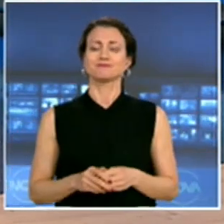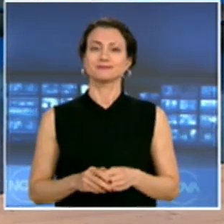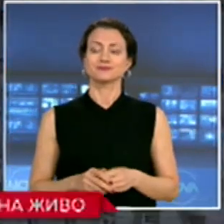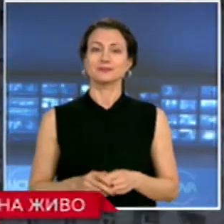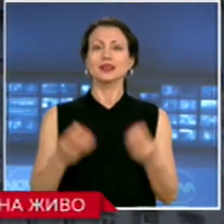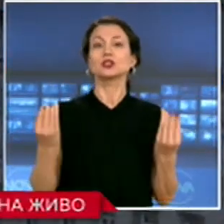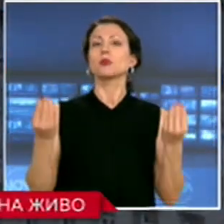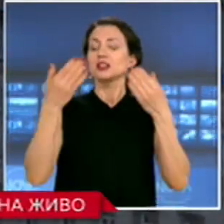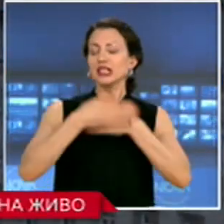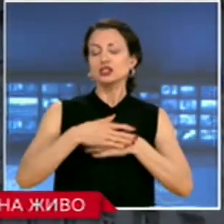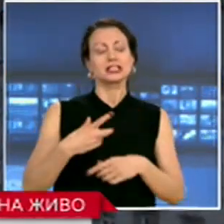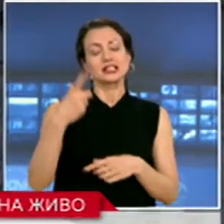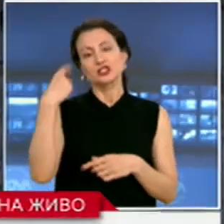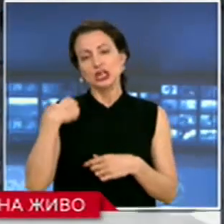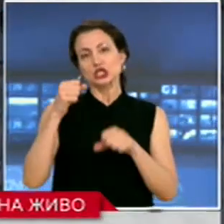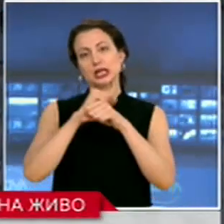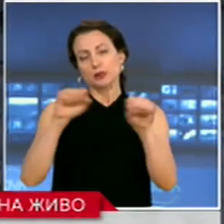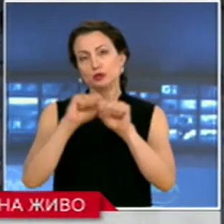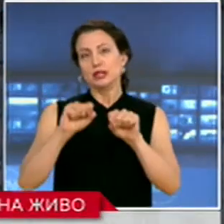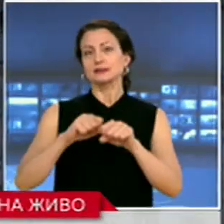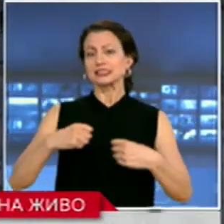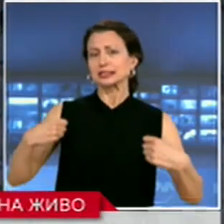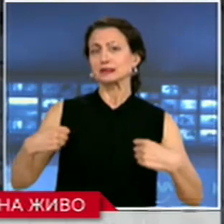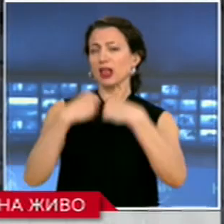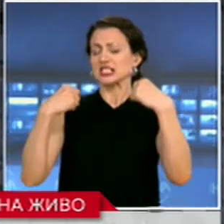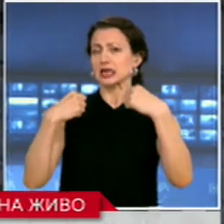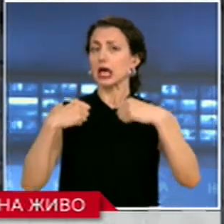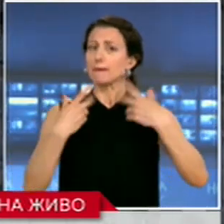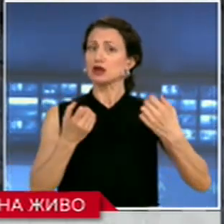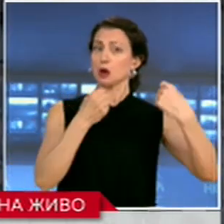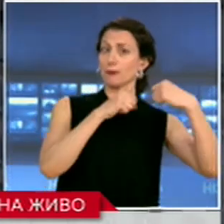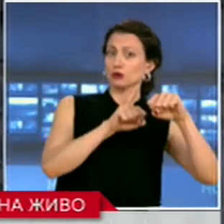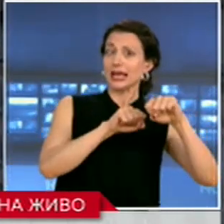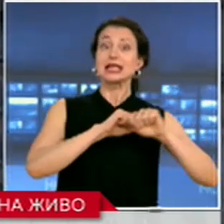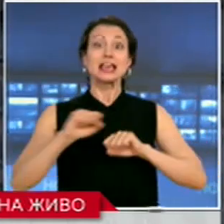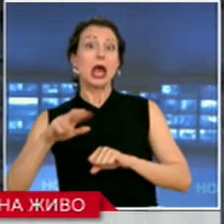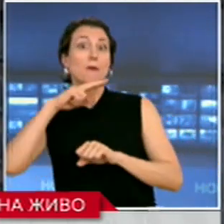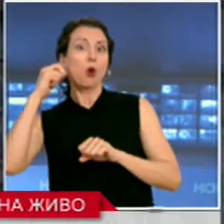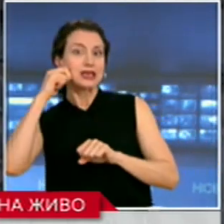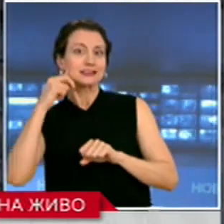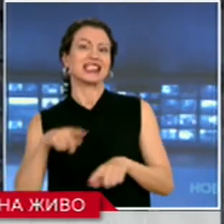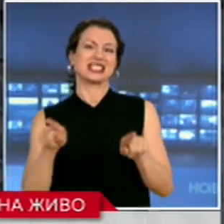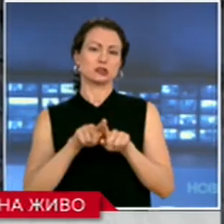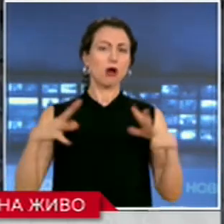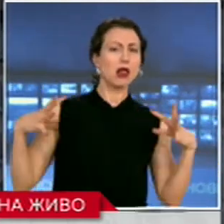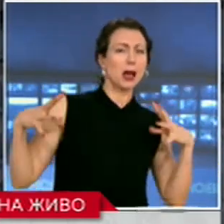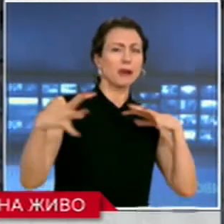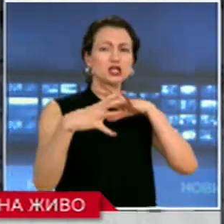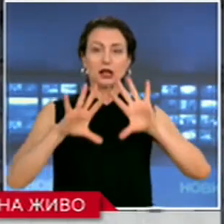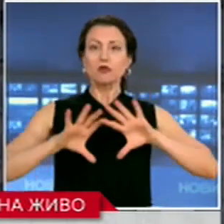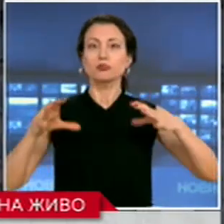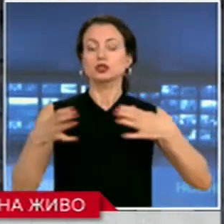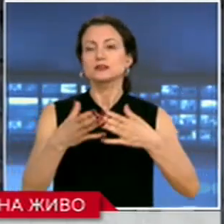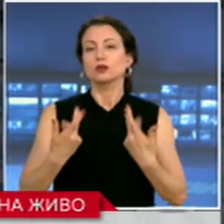Добър вечер. След вчерашните протести, сблъсъка между протестиращи и полиция, както и напрежението в обществото,